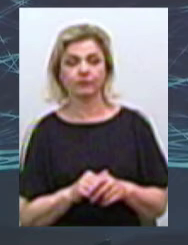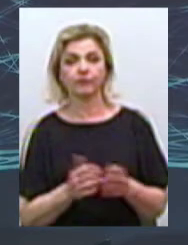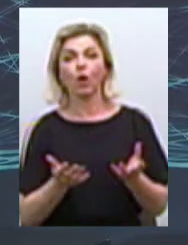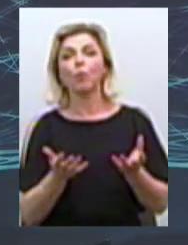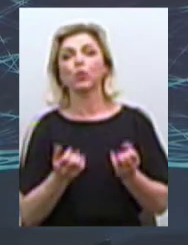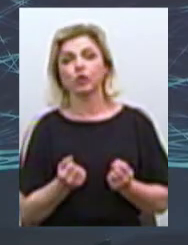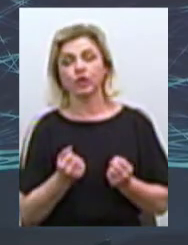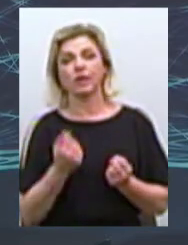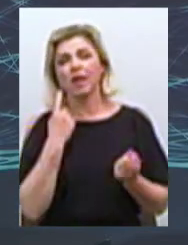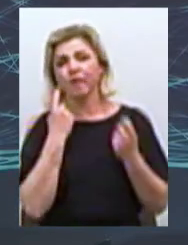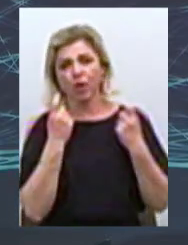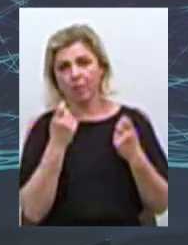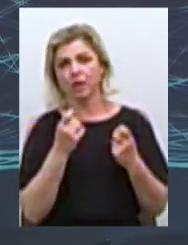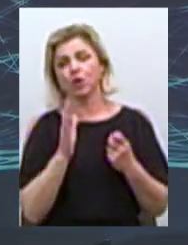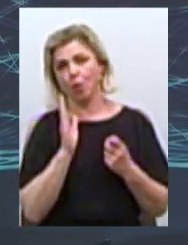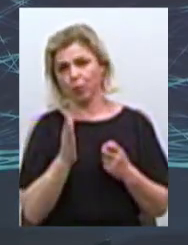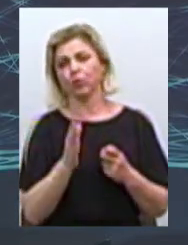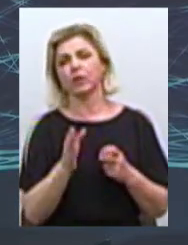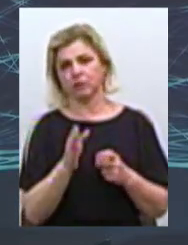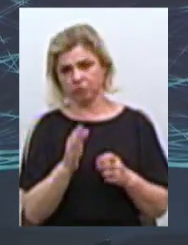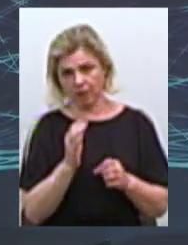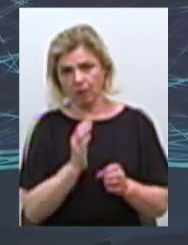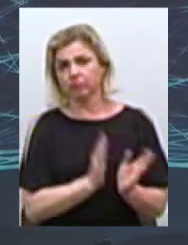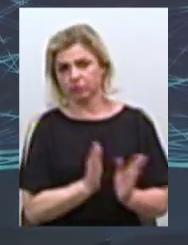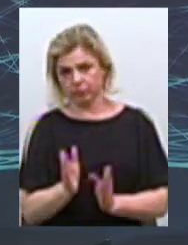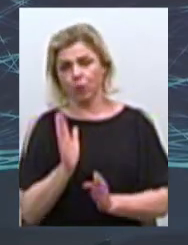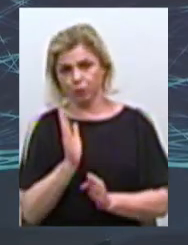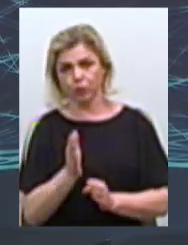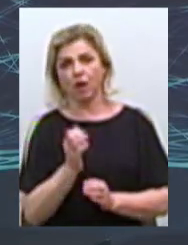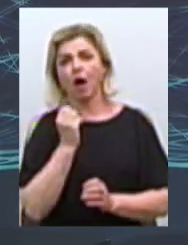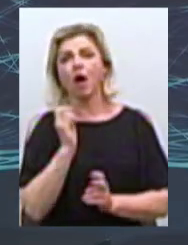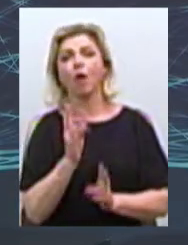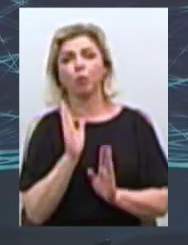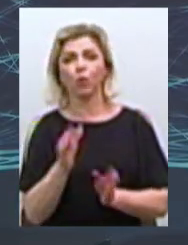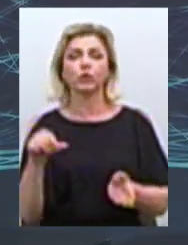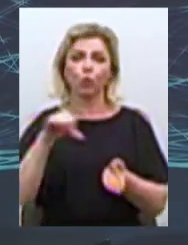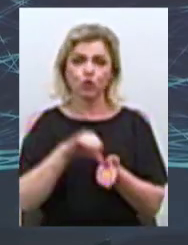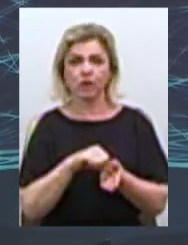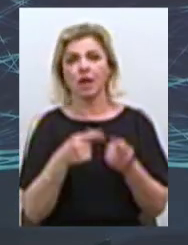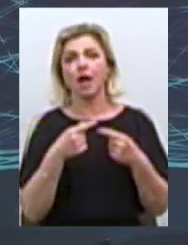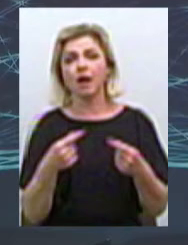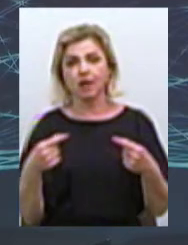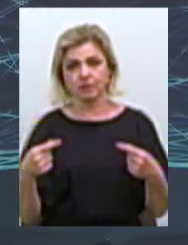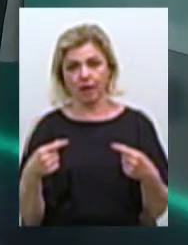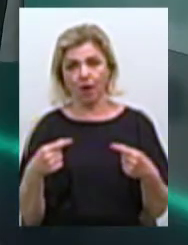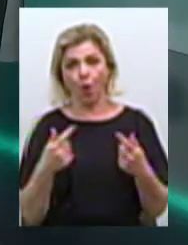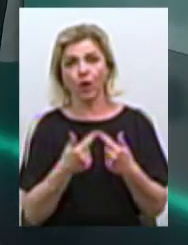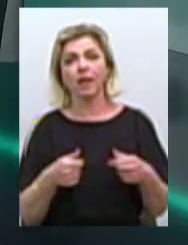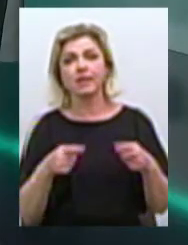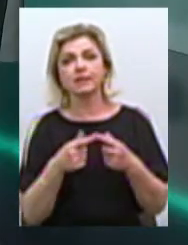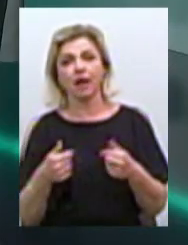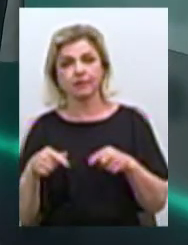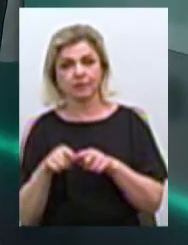ведомостей з реєстру відпаде сам собі, як тільки ми почнемо підключати різні організації, опять же,